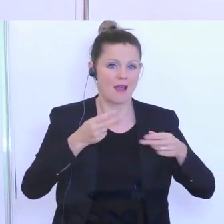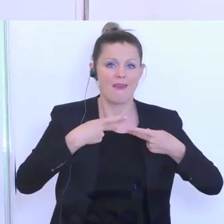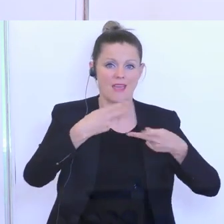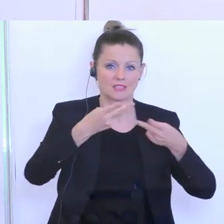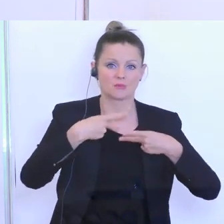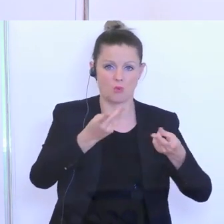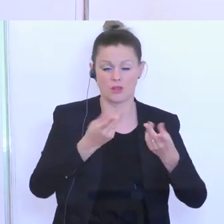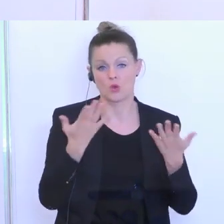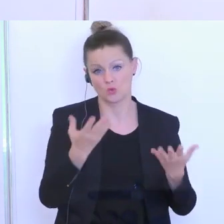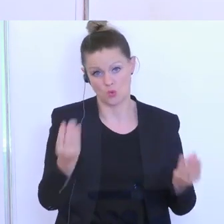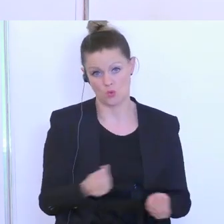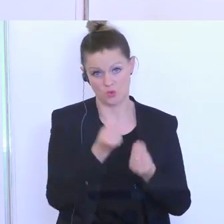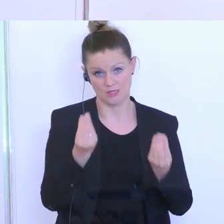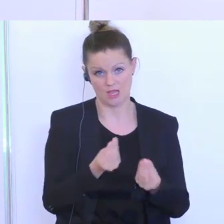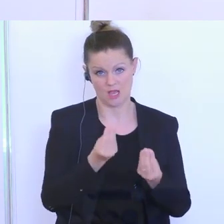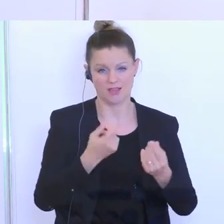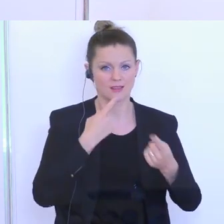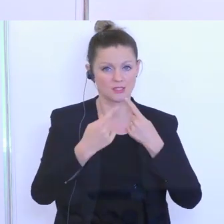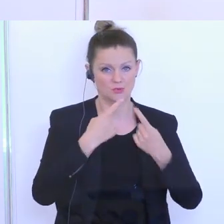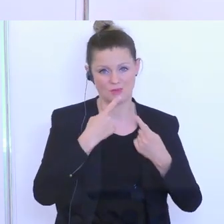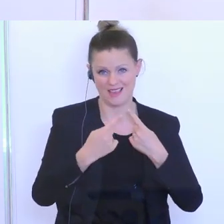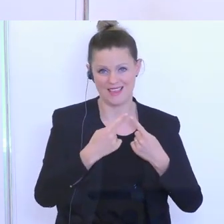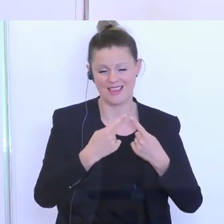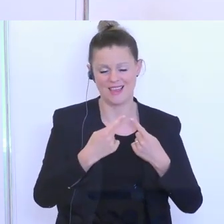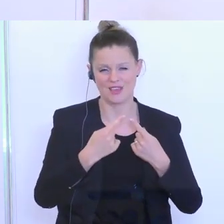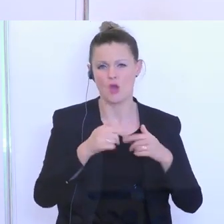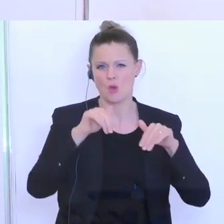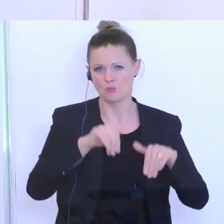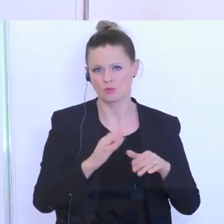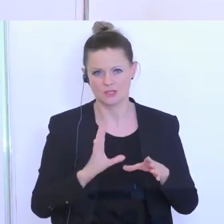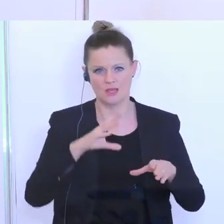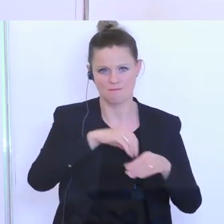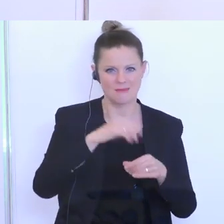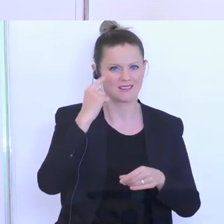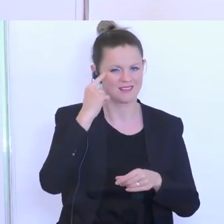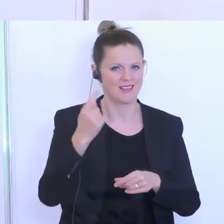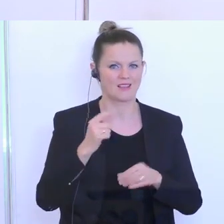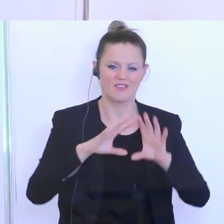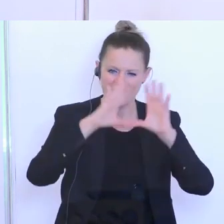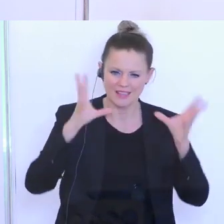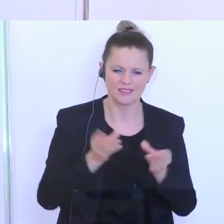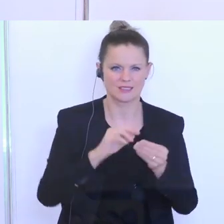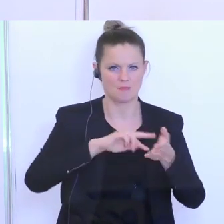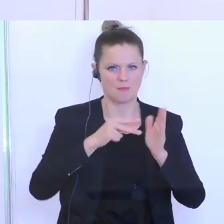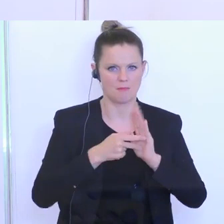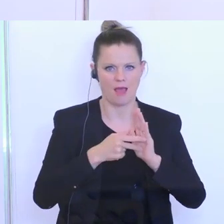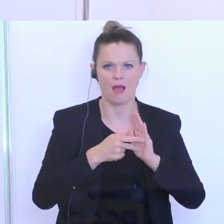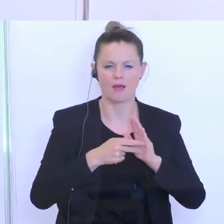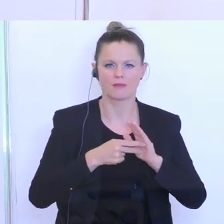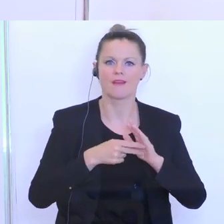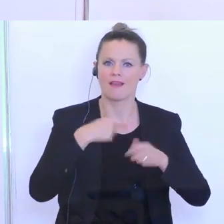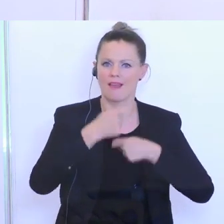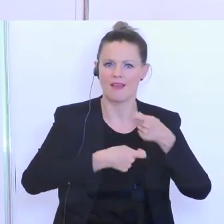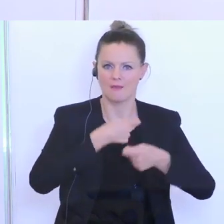dieser Dinge werden wir in diesen Gesprächen kurzfristig berücksichtigen und hier einen gesamten Plan erstellen. Uns ist wichtig,